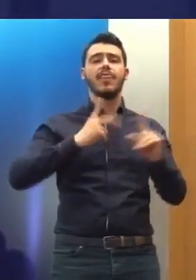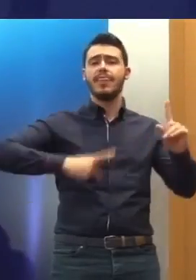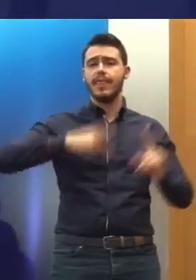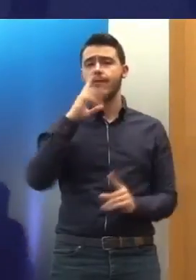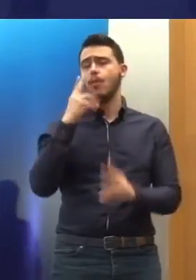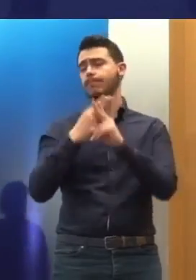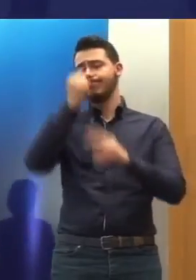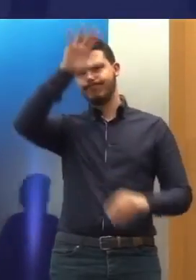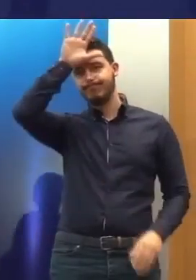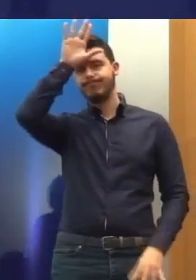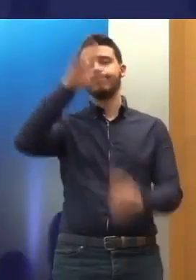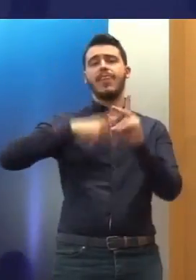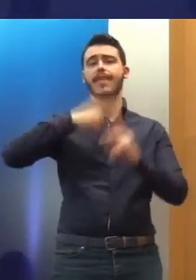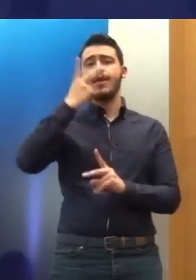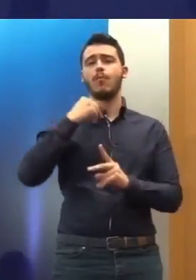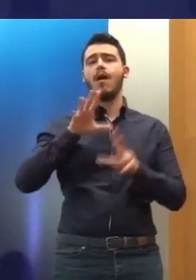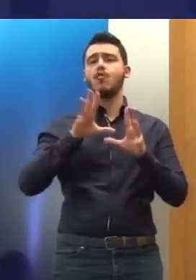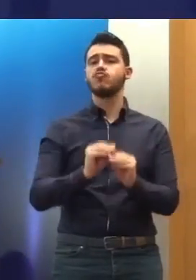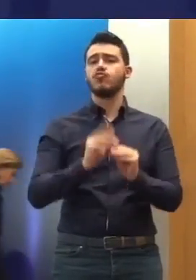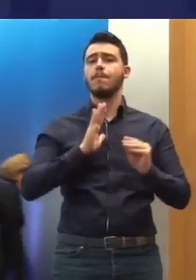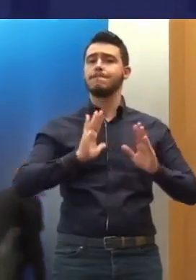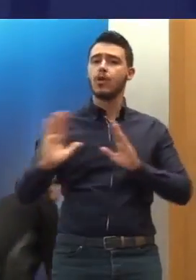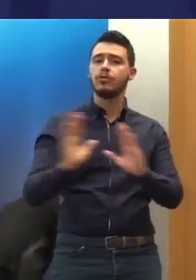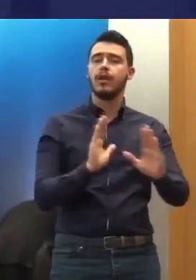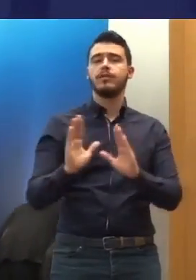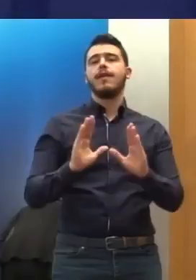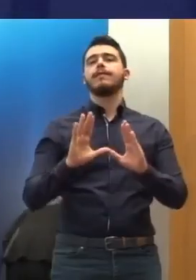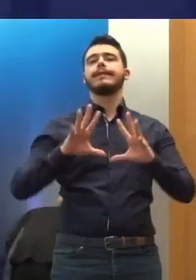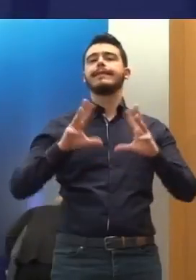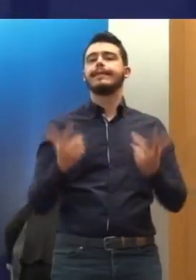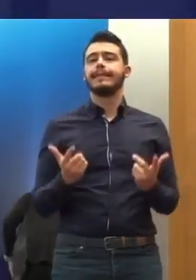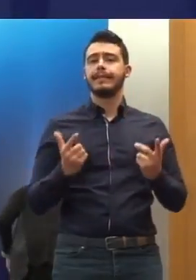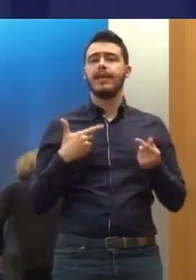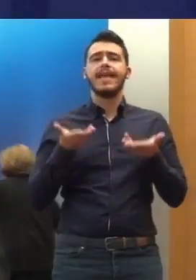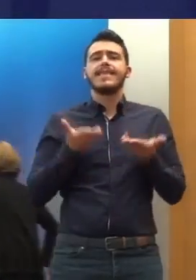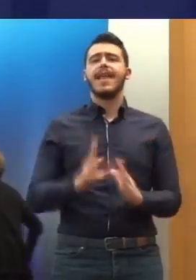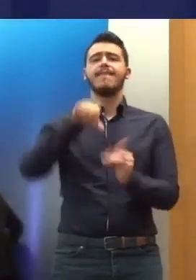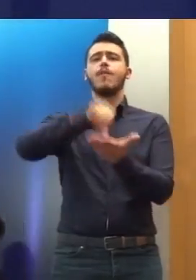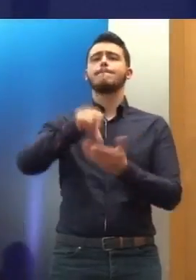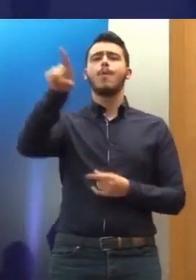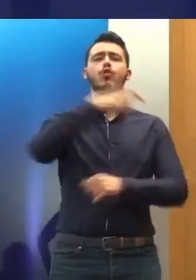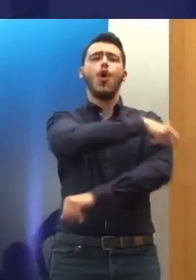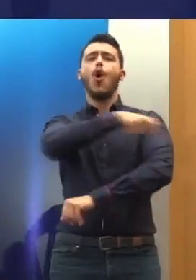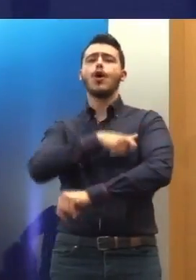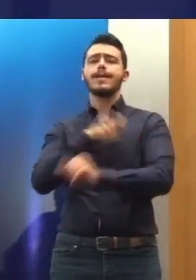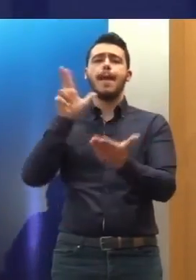βασικού δικαιώματος που προστατεύει σύμβαση της Γενέβης η οποία είναι σύμβαση του ΟΗΕ.